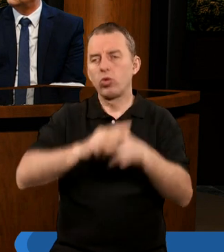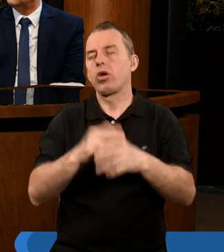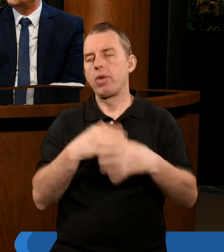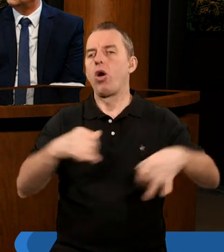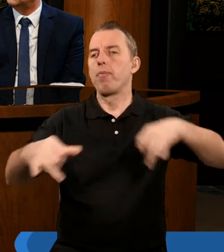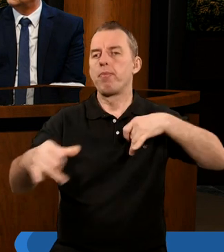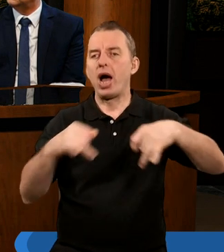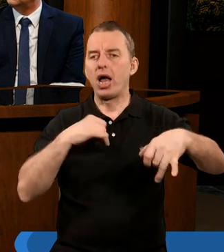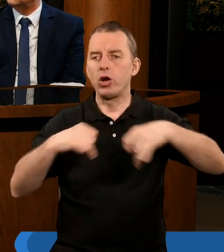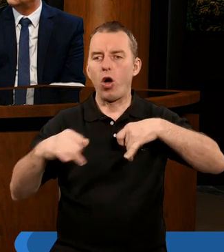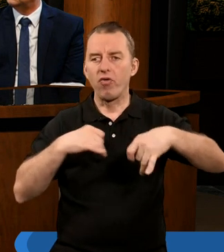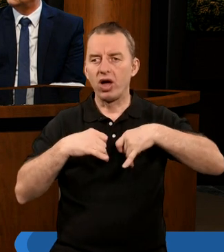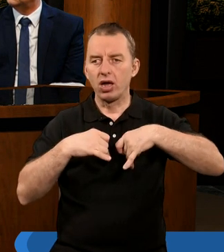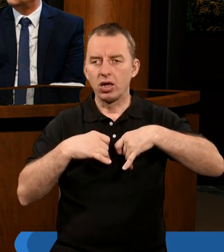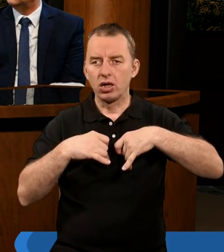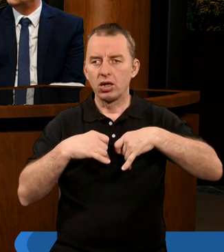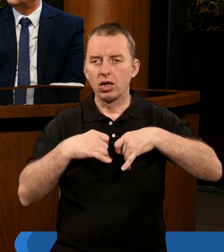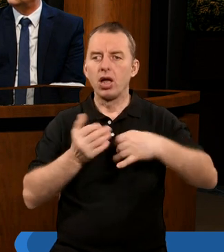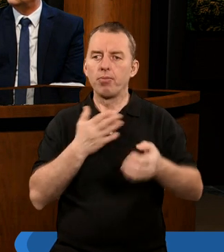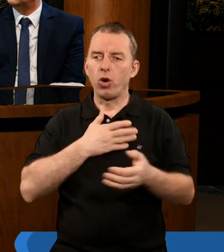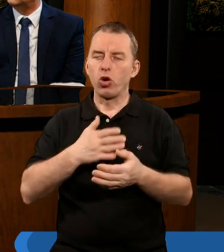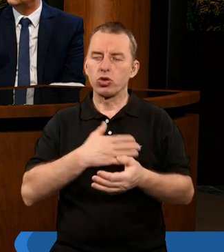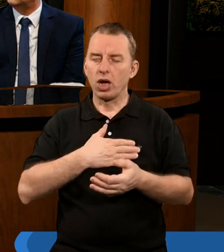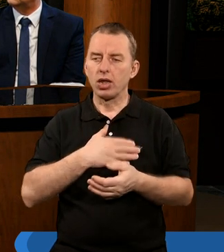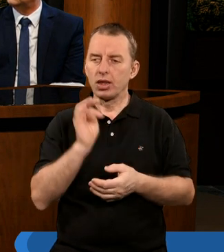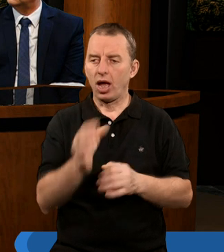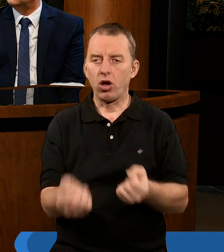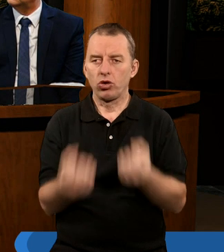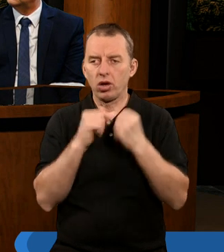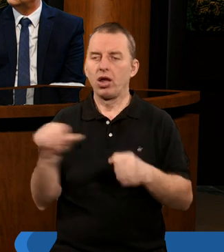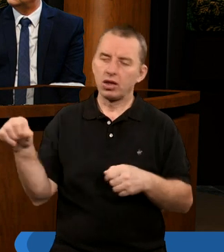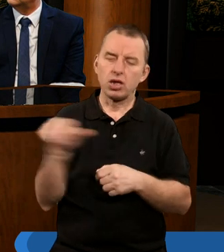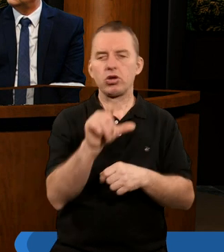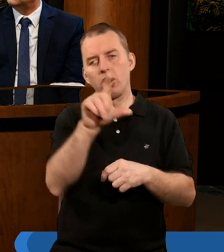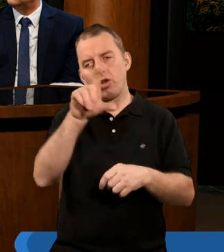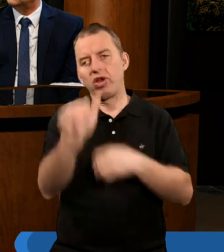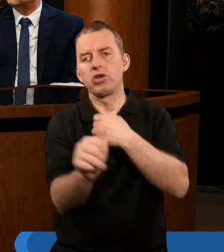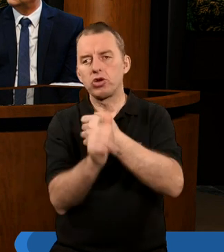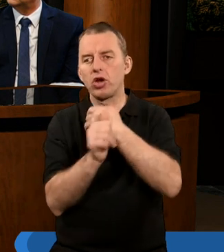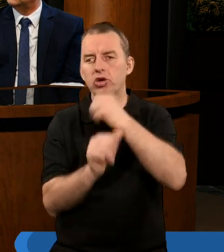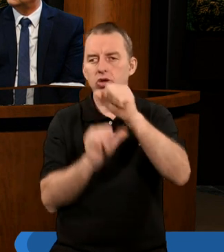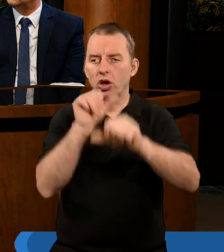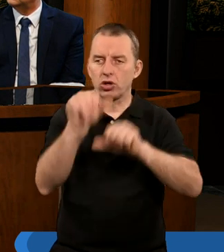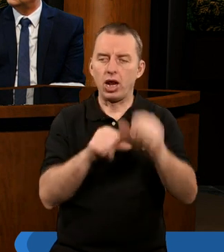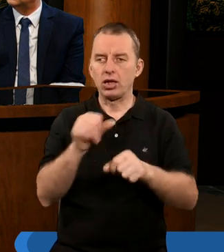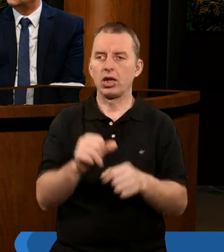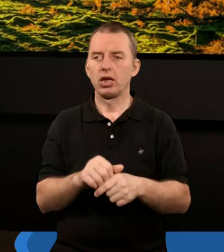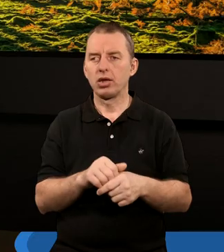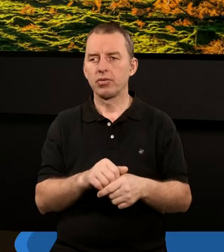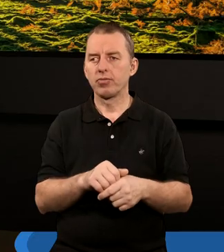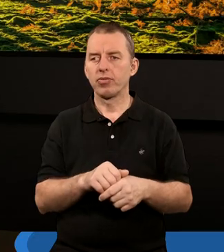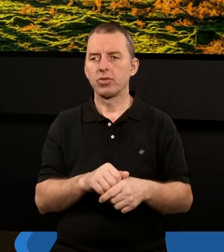panować, czy, czy, czy no posiadać tą taką siłę przez 1260 proroczych dni, czyli lat,